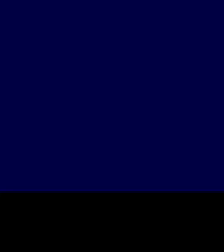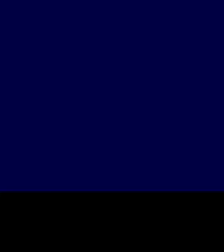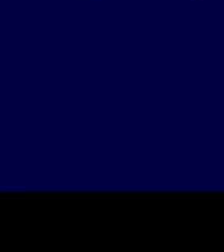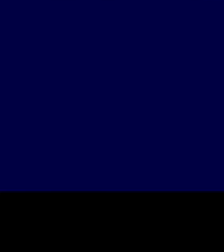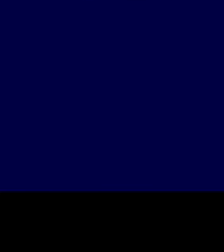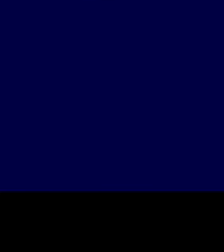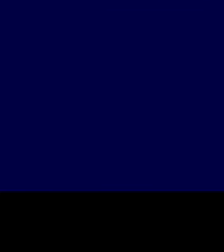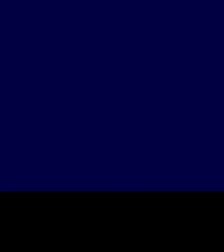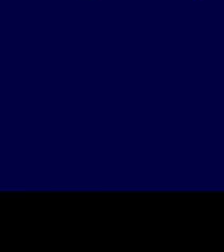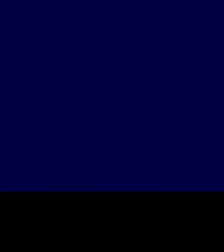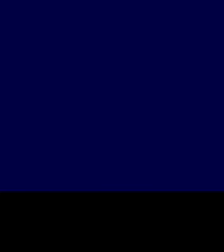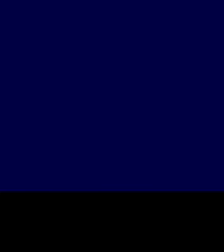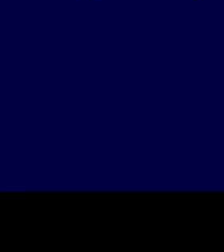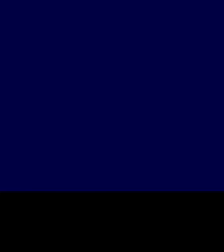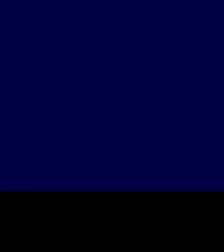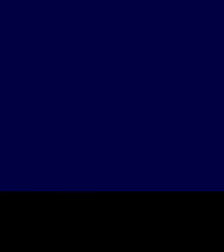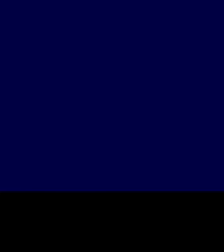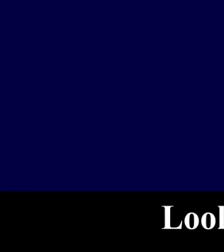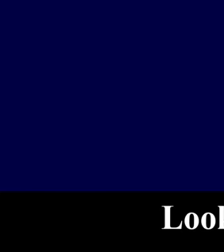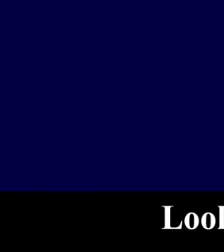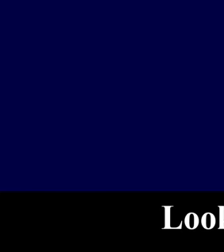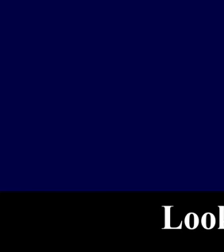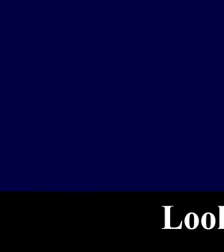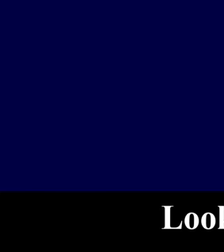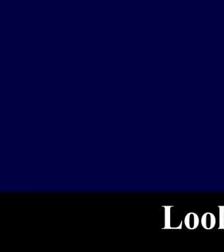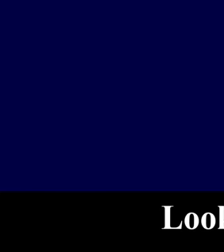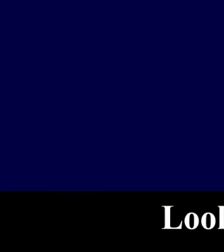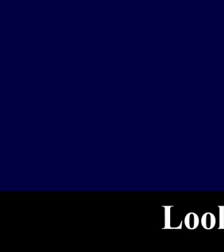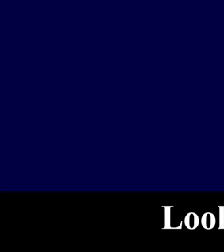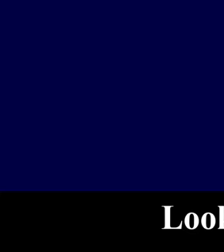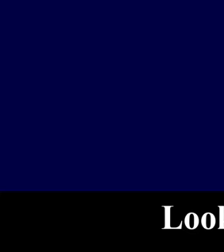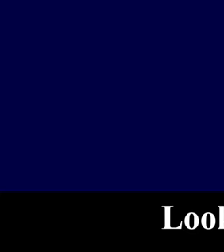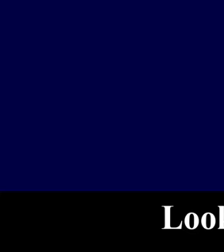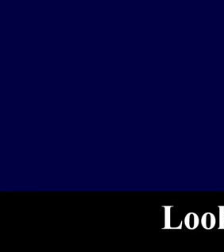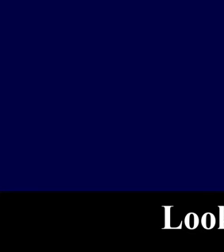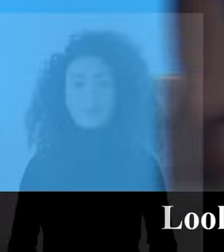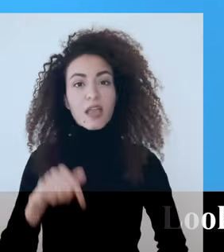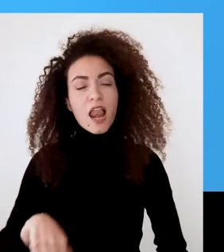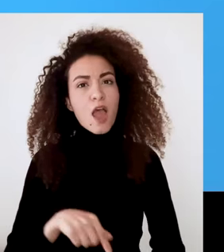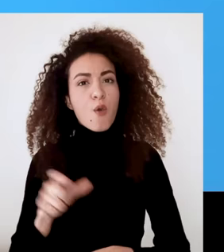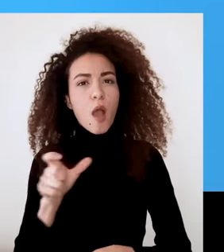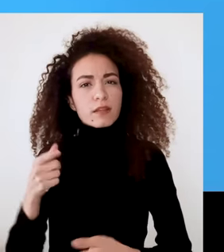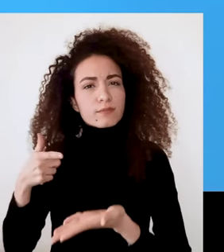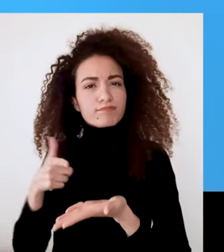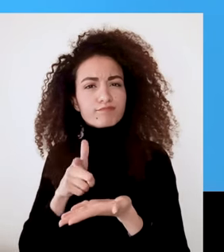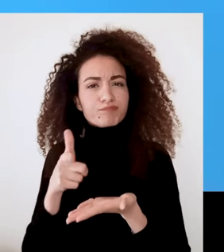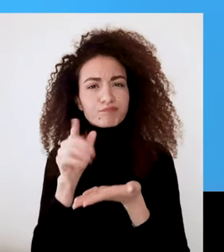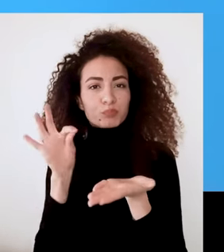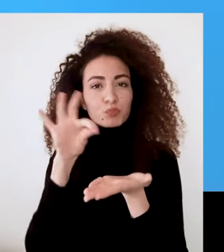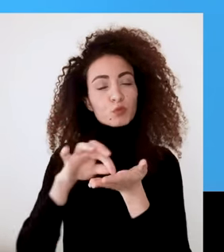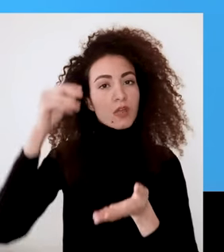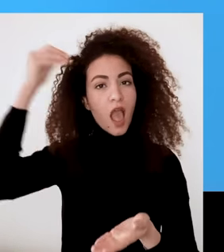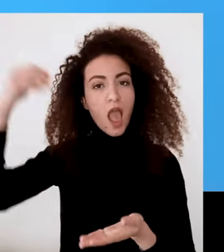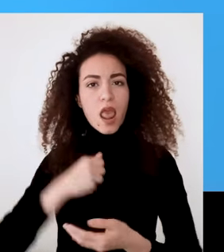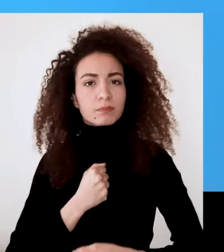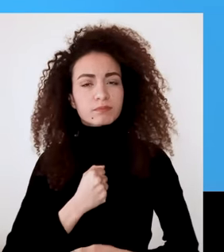الانتقال من دور المليح إلى دور القبطان النظر إلى نفسك والعالم من منظر أحلامك حان وقت الإبحار